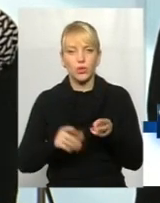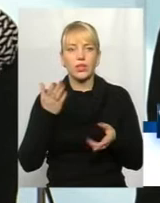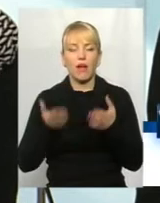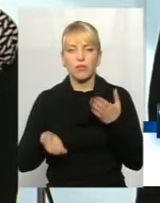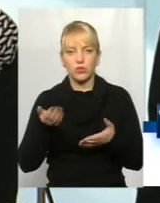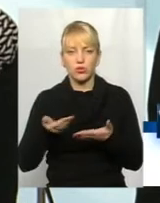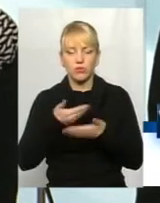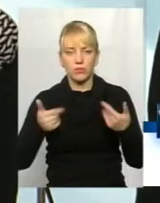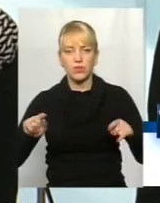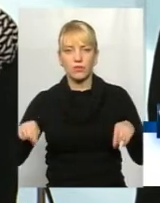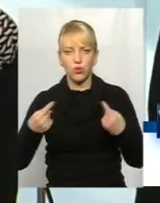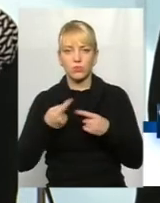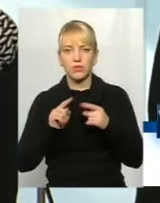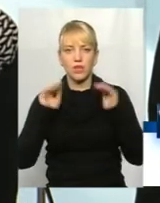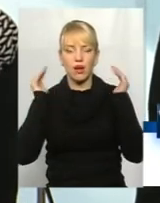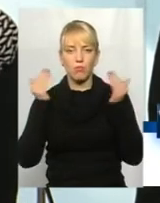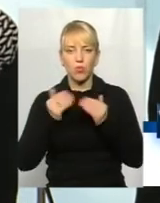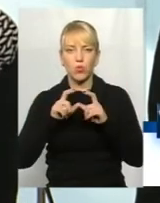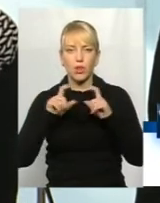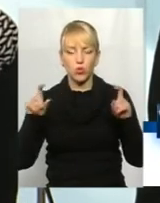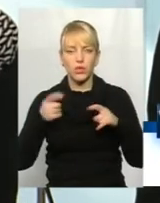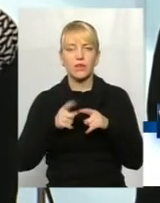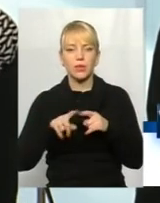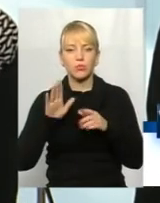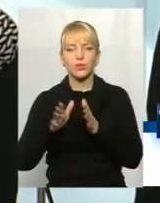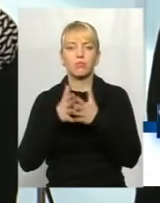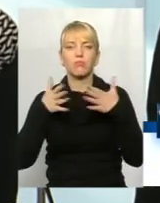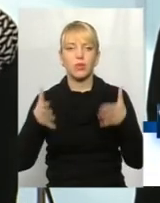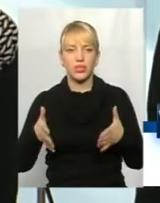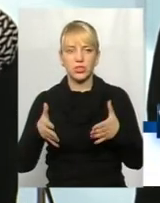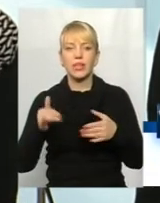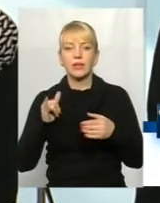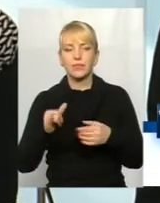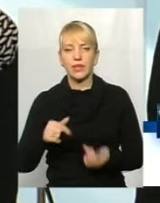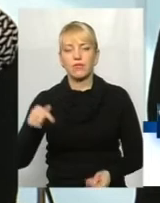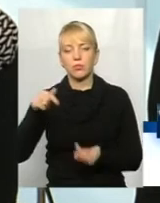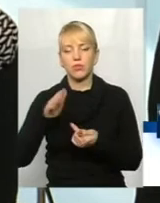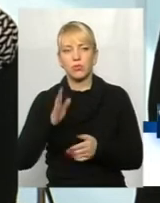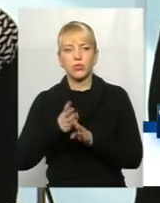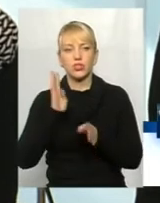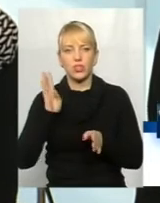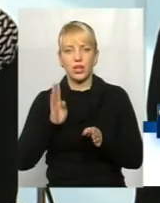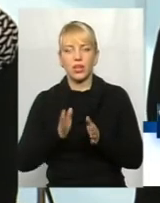створюємо ці амбулаторії, їх буде набагато більше, відповідно, і черга розводиться трошки.